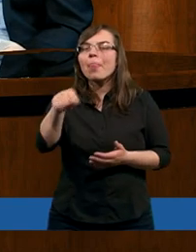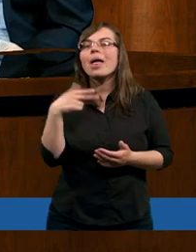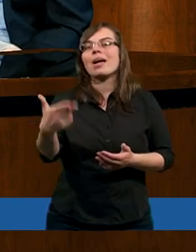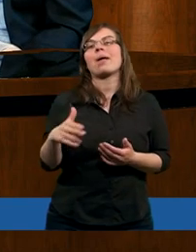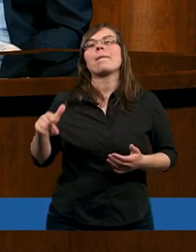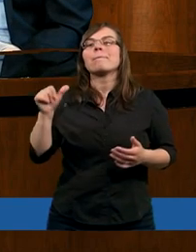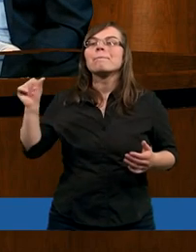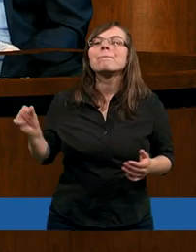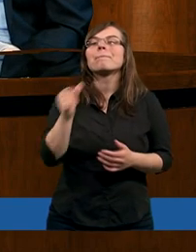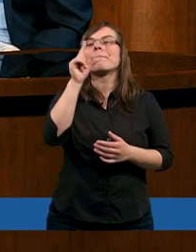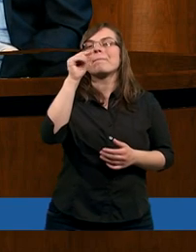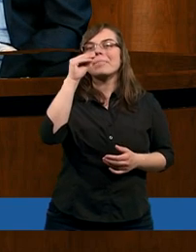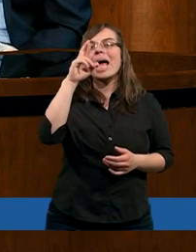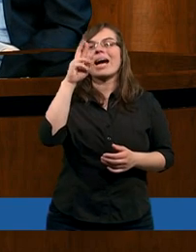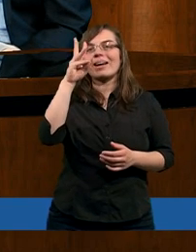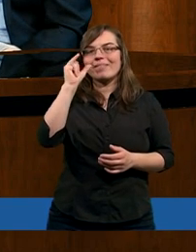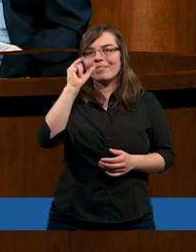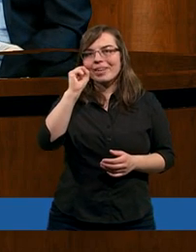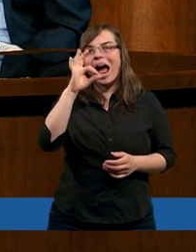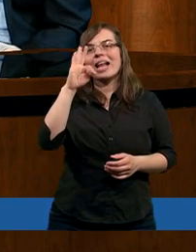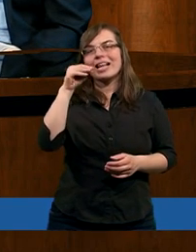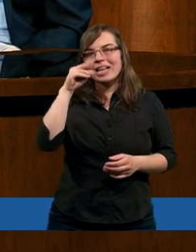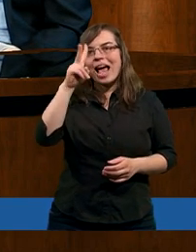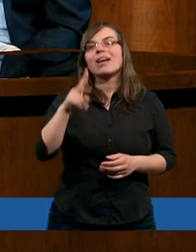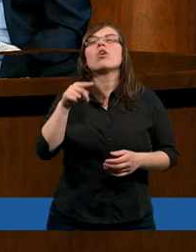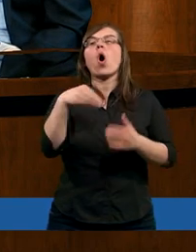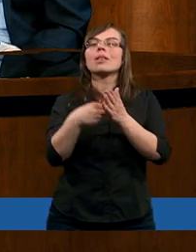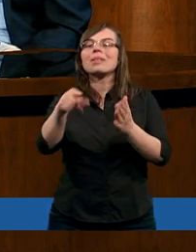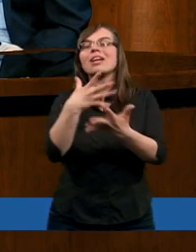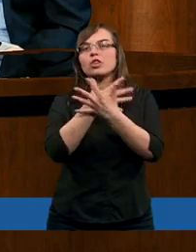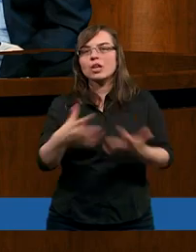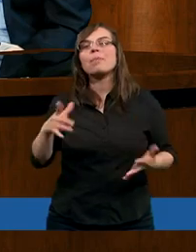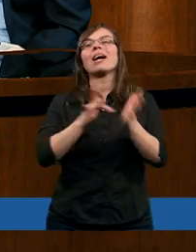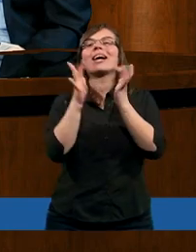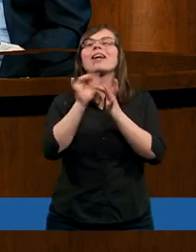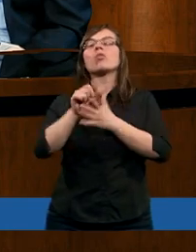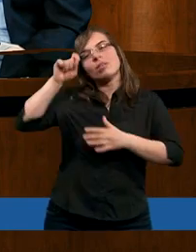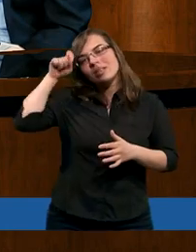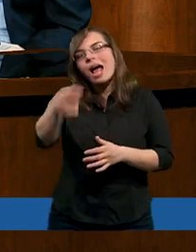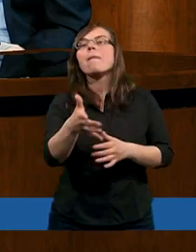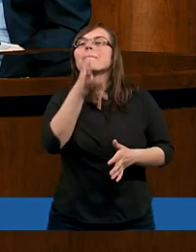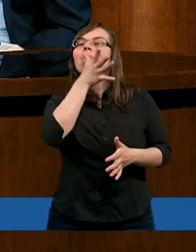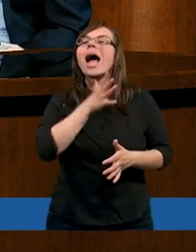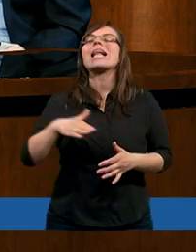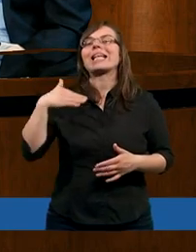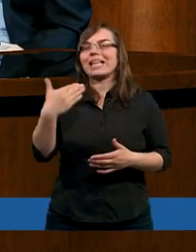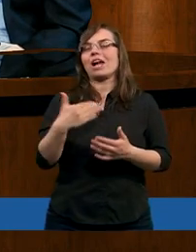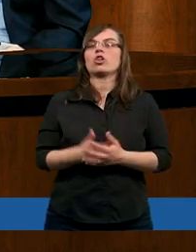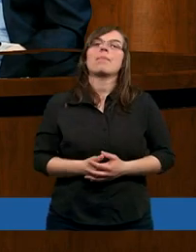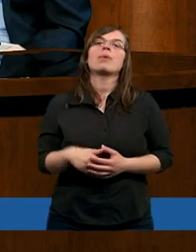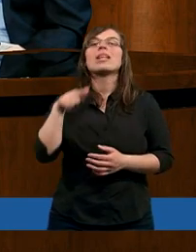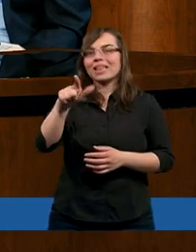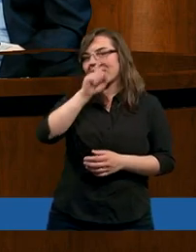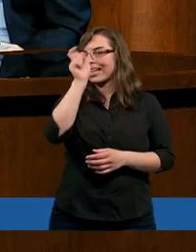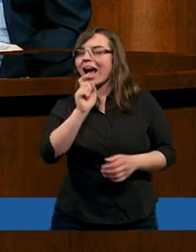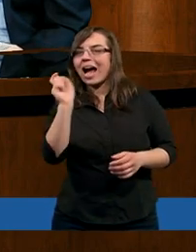pierwiastek odkupionych z tej ziemi. Chrystus nazwany jest Mesjaszem. I